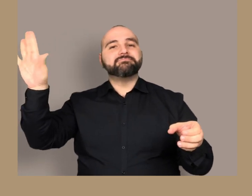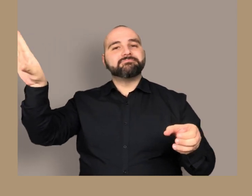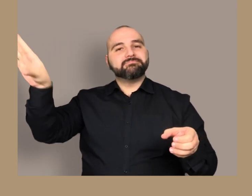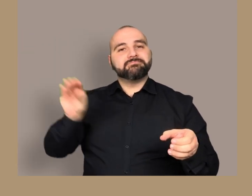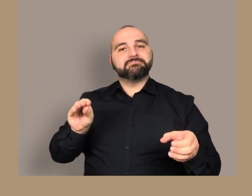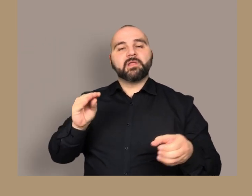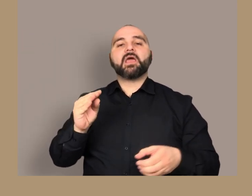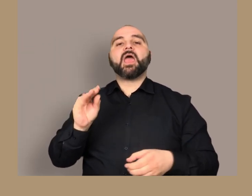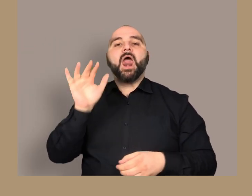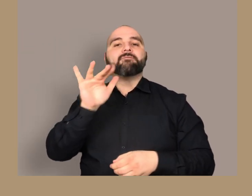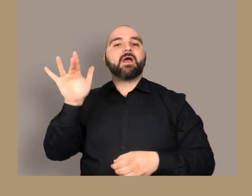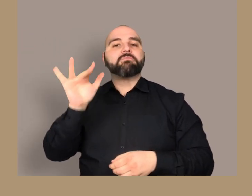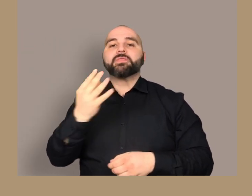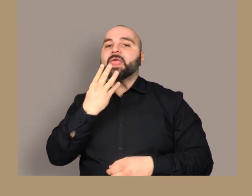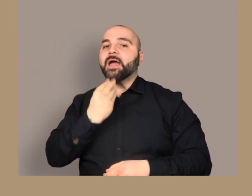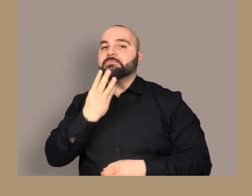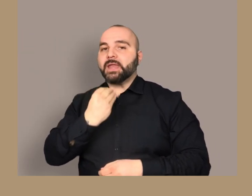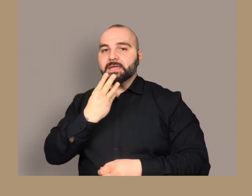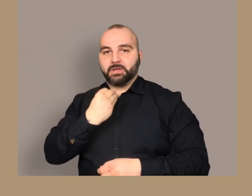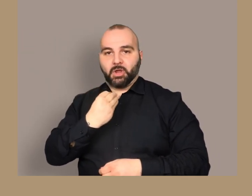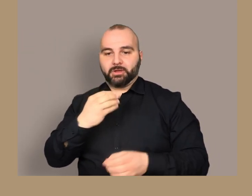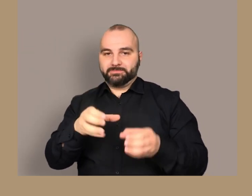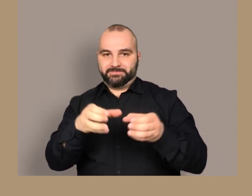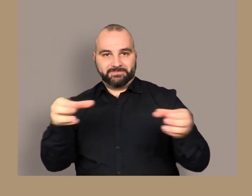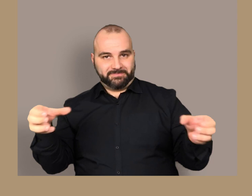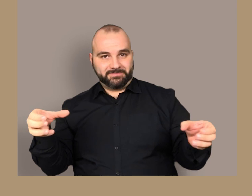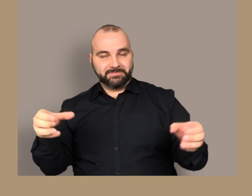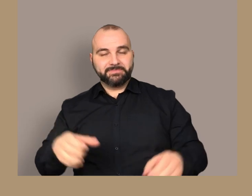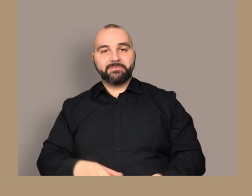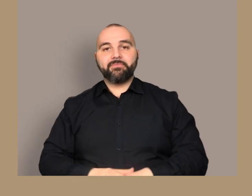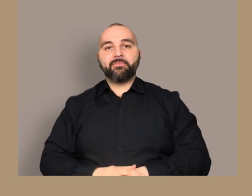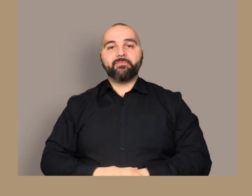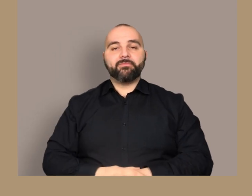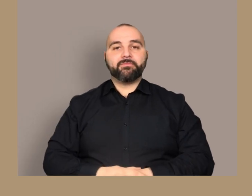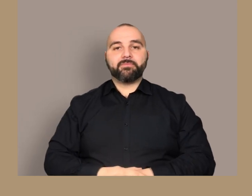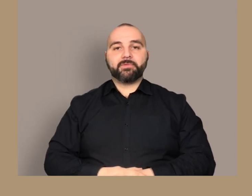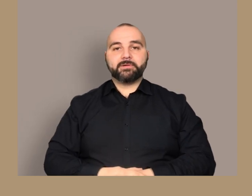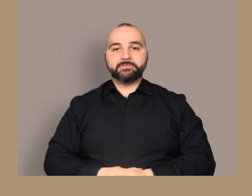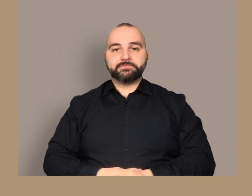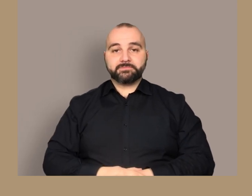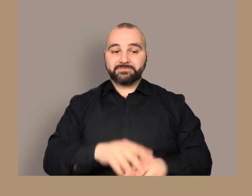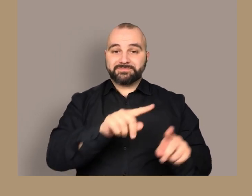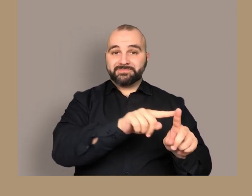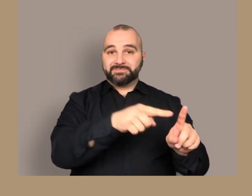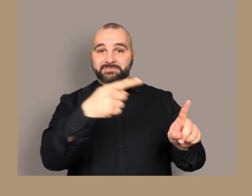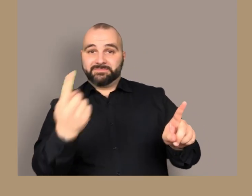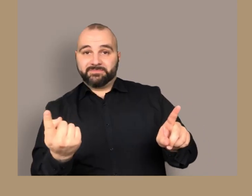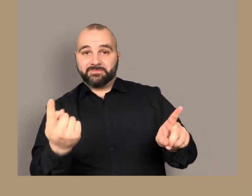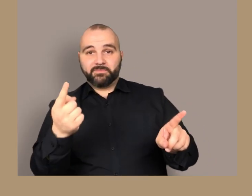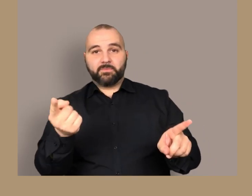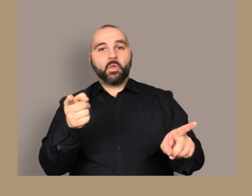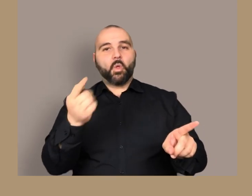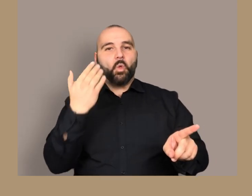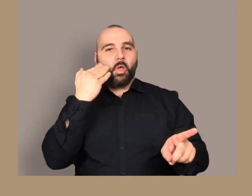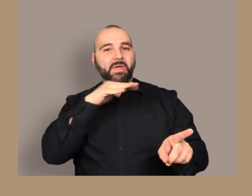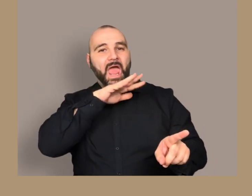uomo anziano conturbante che potrebbe essere un profeta Il viso è raffigurato di tre quarti ed è rivolto